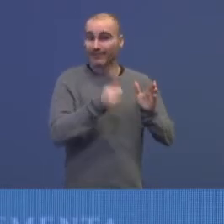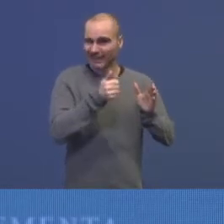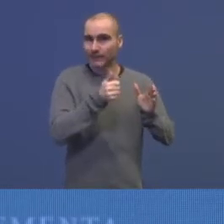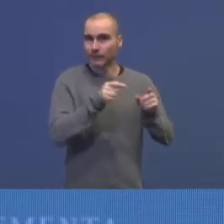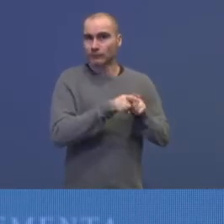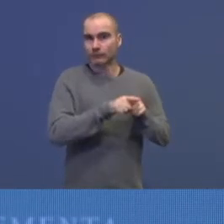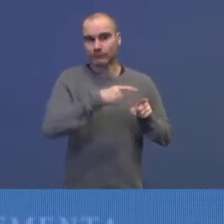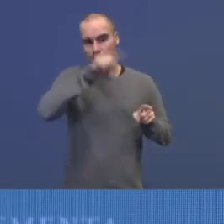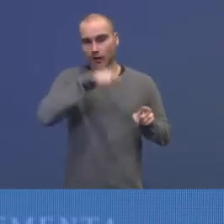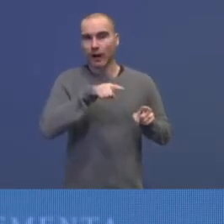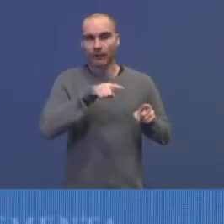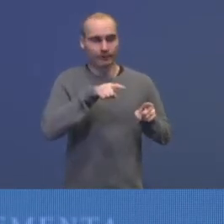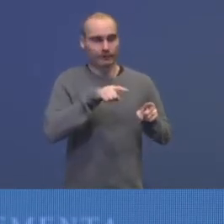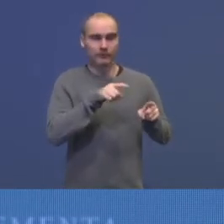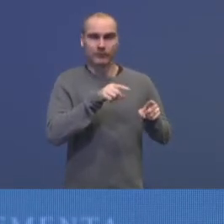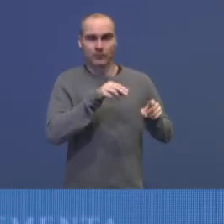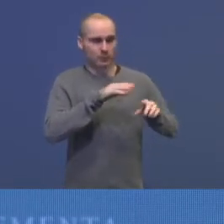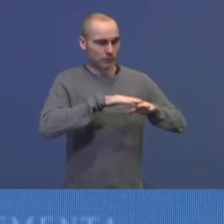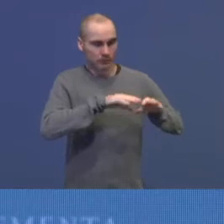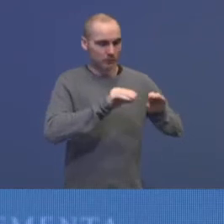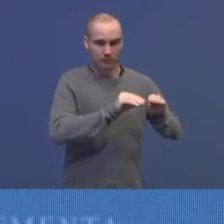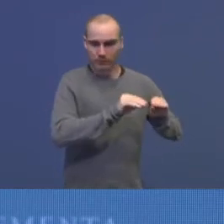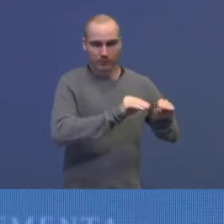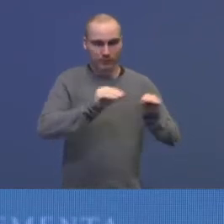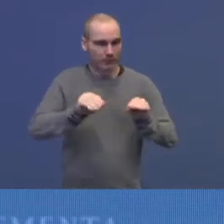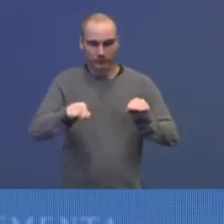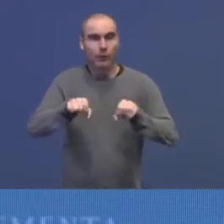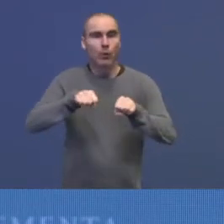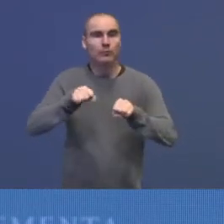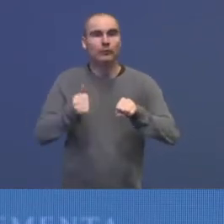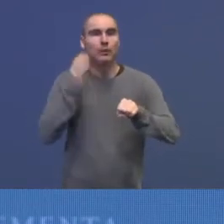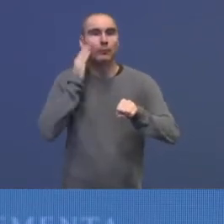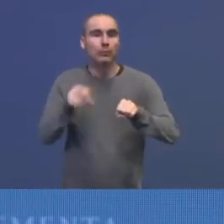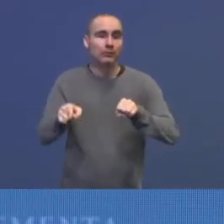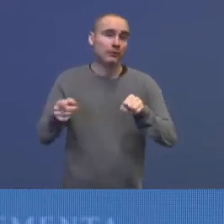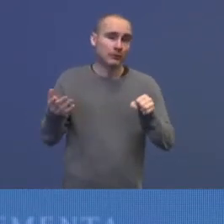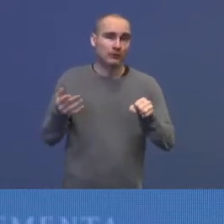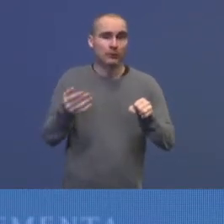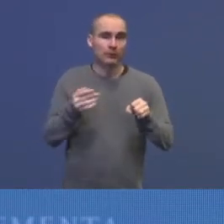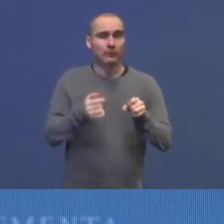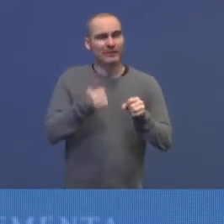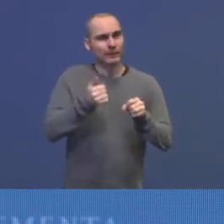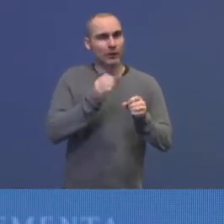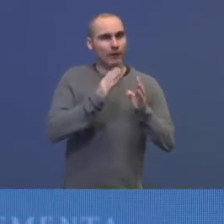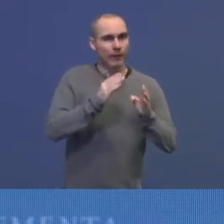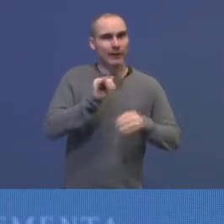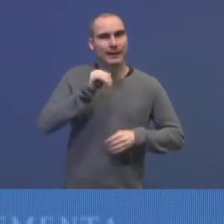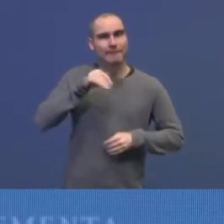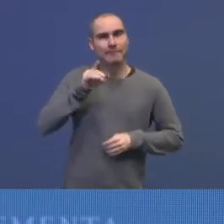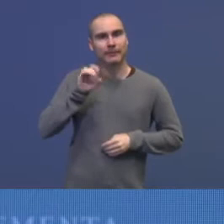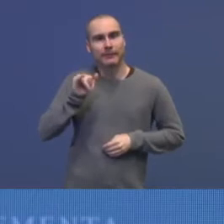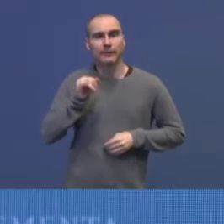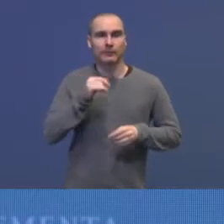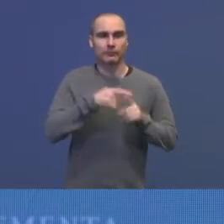kan kunne overføre dem til den kommunen de er, og det gjøres et avtale mellom kommunen og IMDI, slik at barna